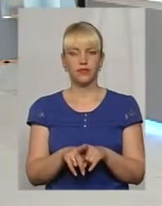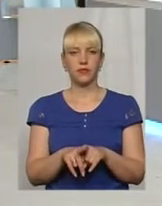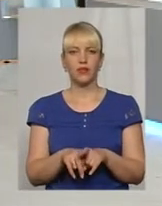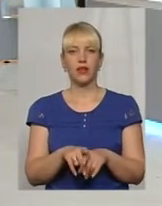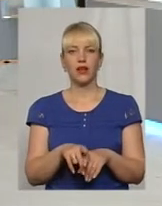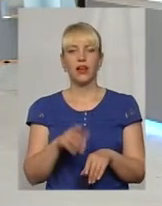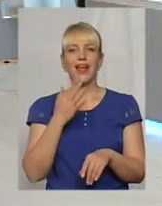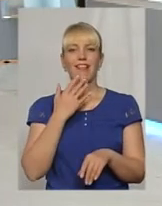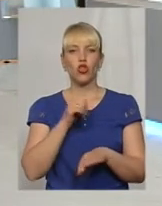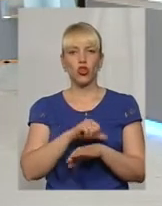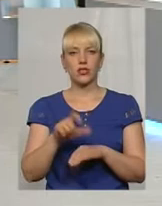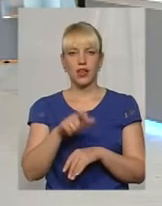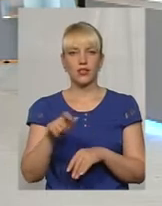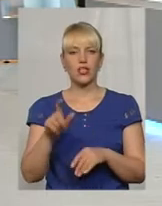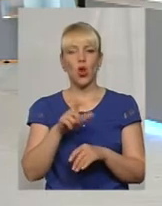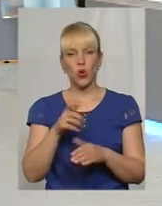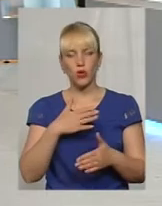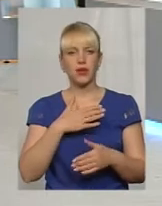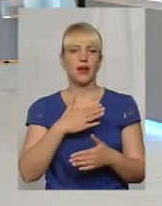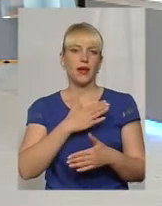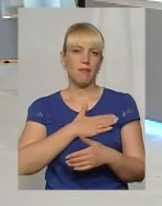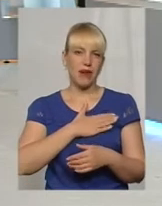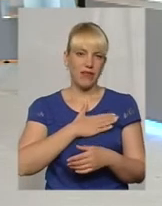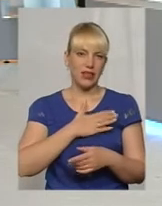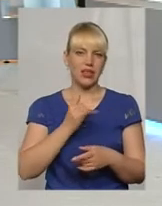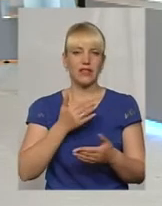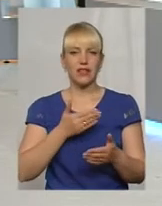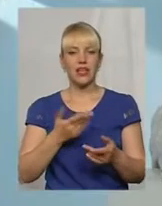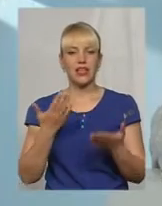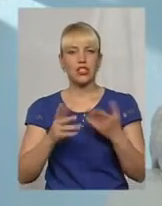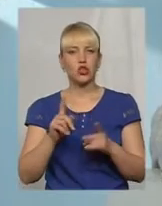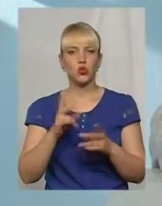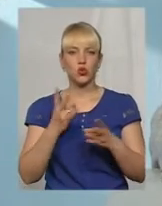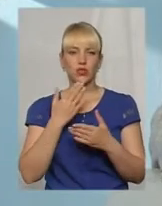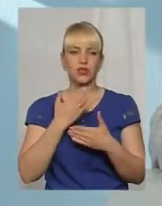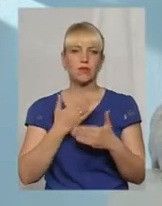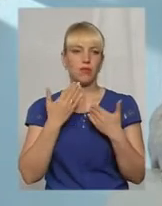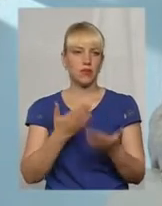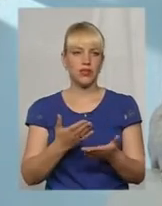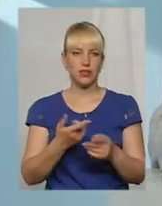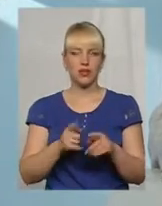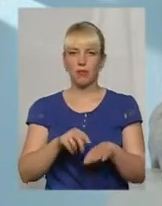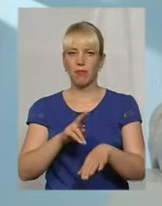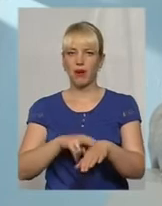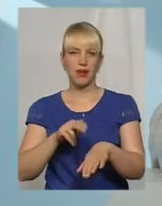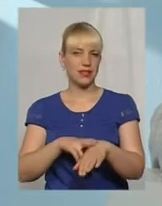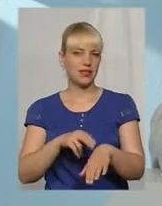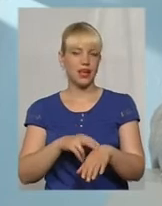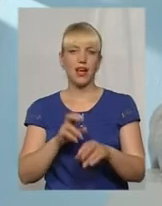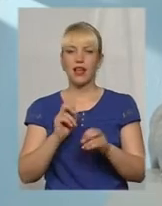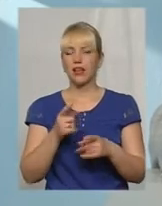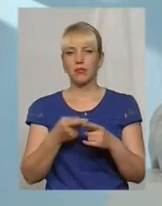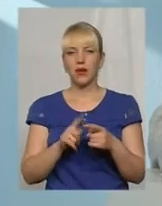також іностранці, назовемо їх так, вони люди приветливі, і якщо потрібно щось запросити, це поліцейський. Банально, як би це не